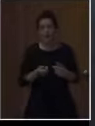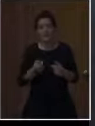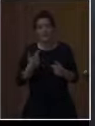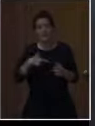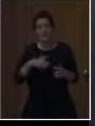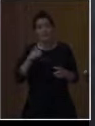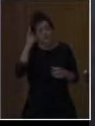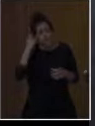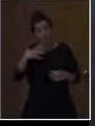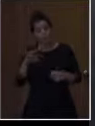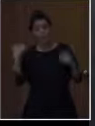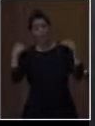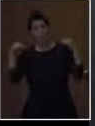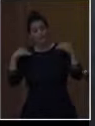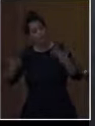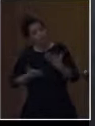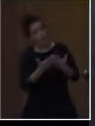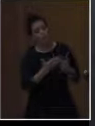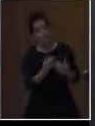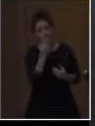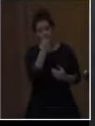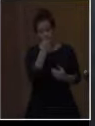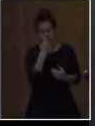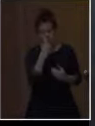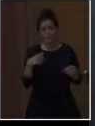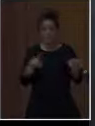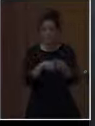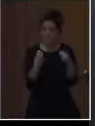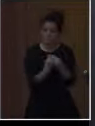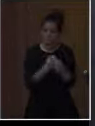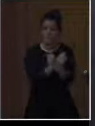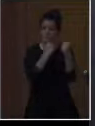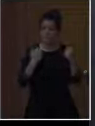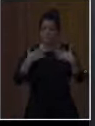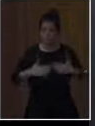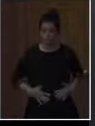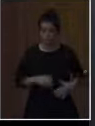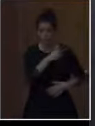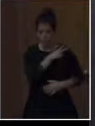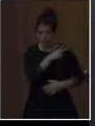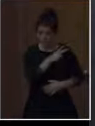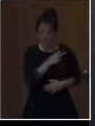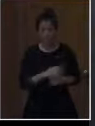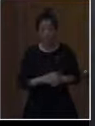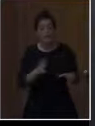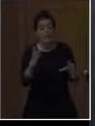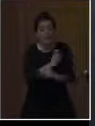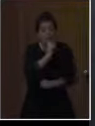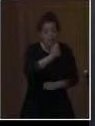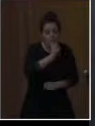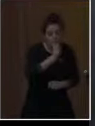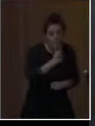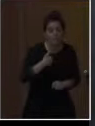είναι αρκετή για έναν υγιείο οργανισμό. Έγιναν δημοσιογράφοι. Έγιναν συνέντευξη από